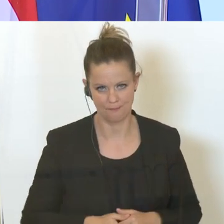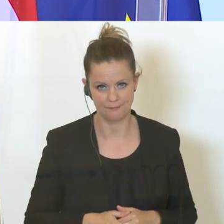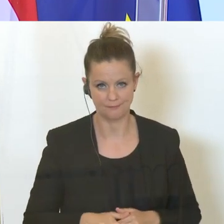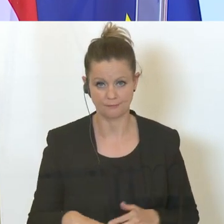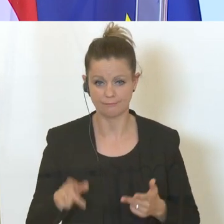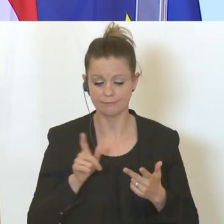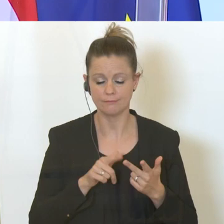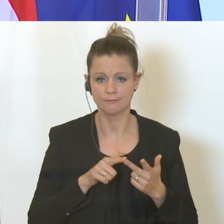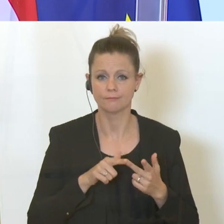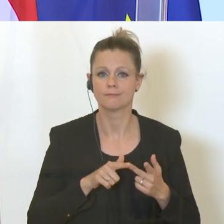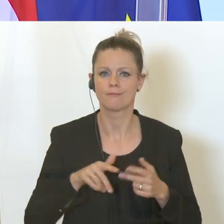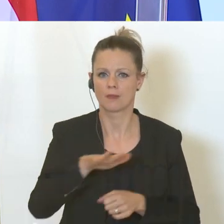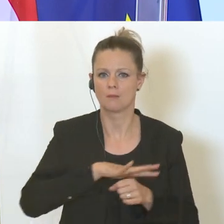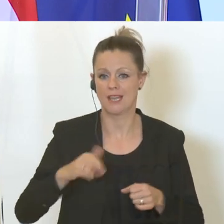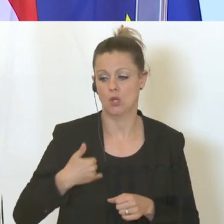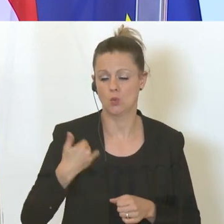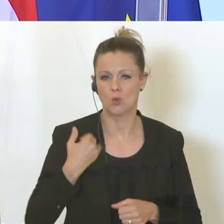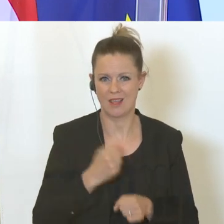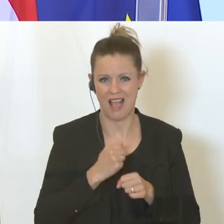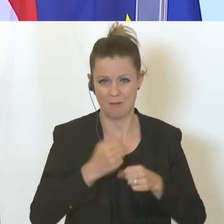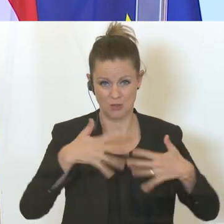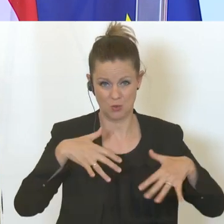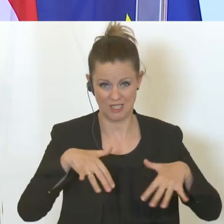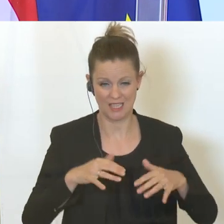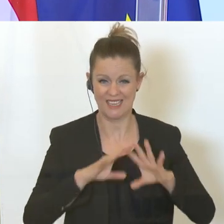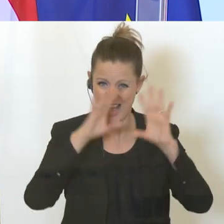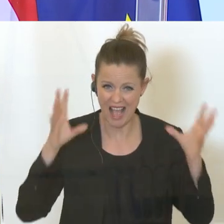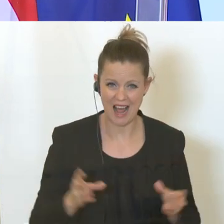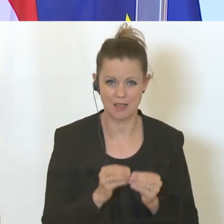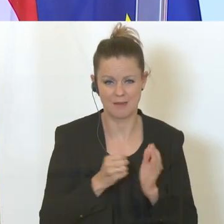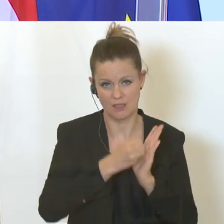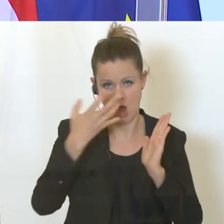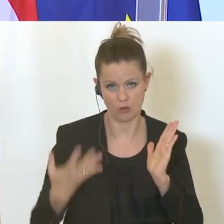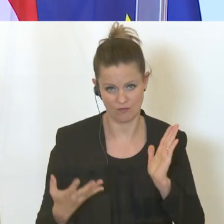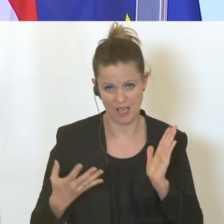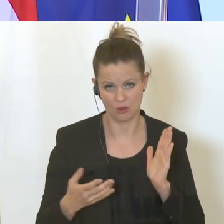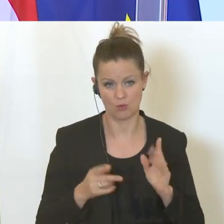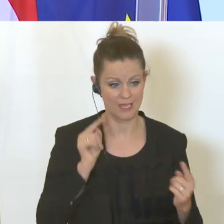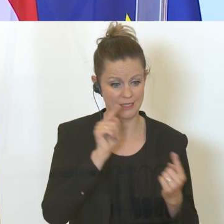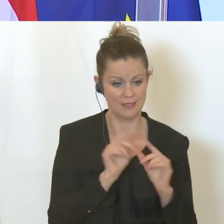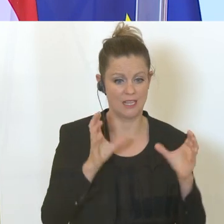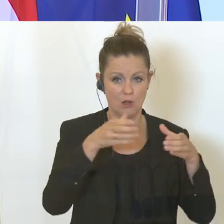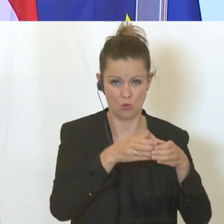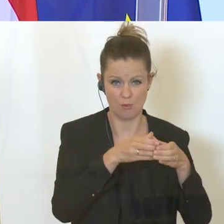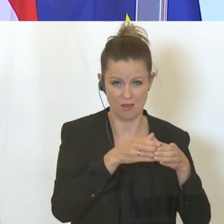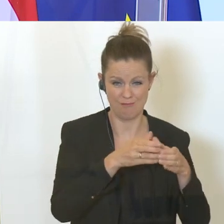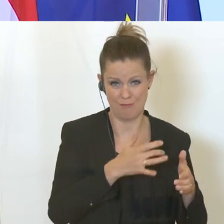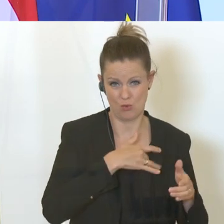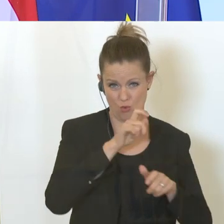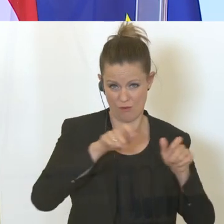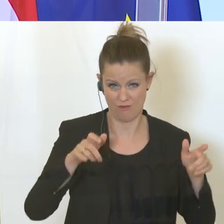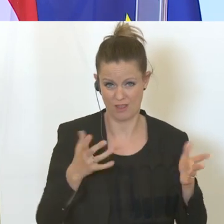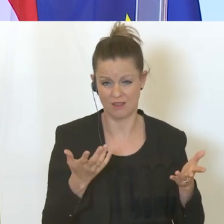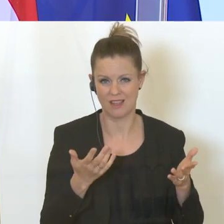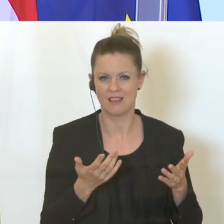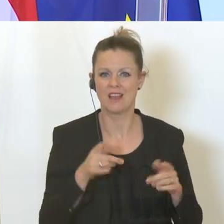Zum Bereich der Jugendarbeitslosigkeit, wir haben grundsätzlich die Auswertung von den Zielgruppen, von den betroffenen Zielgruppen immer in den